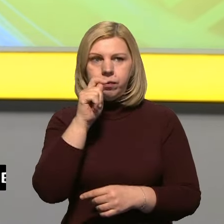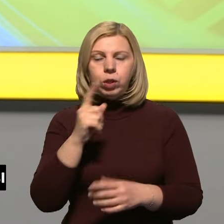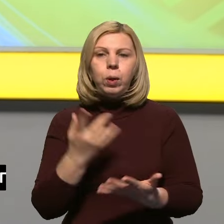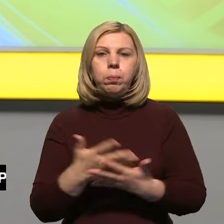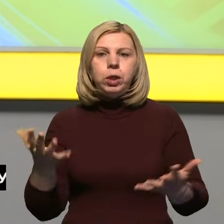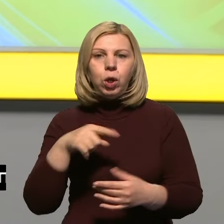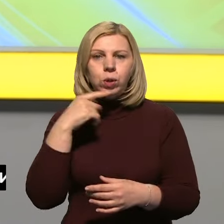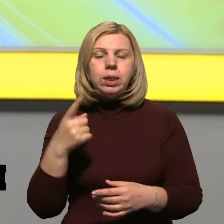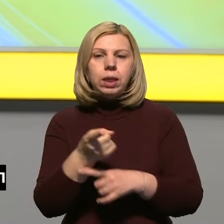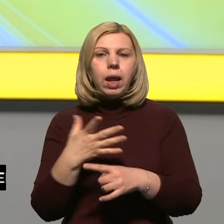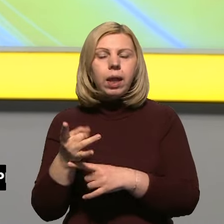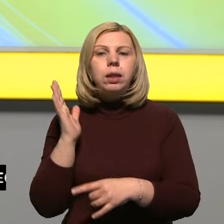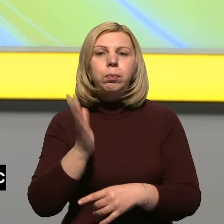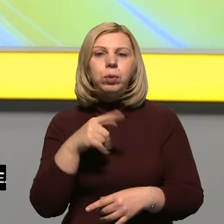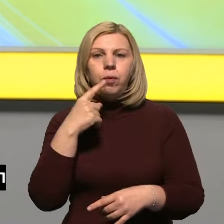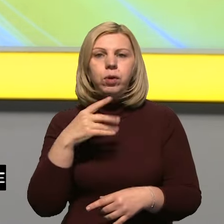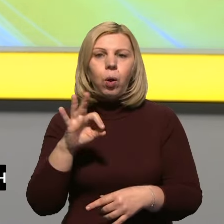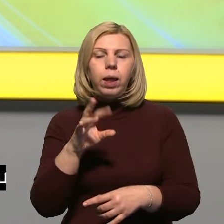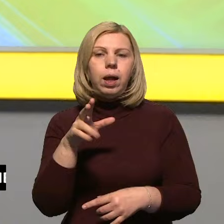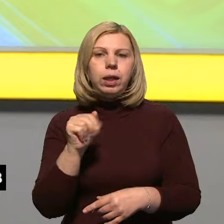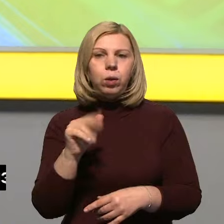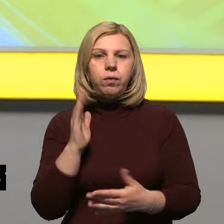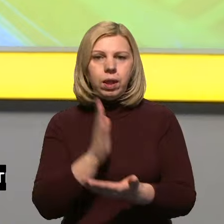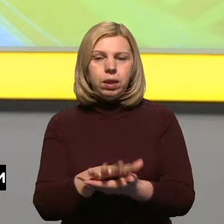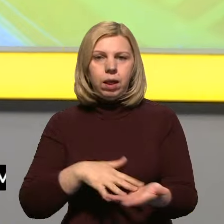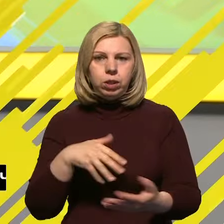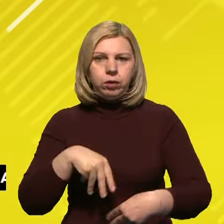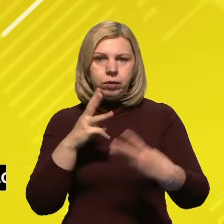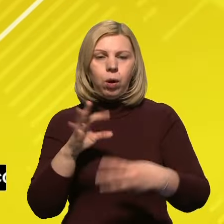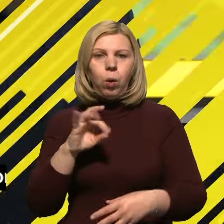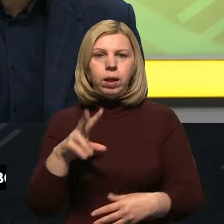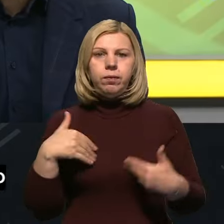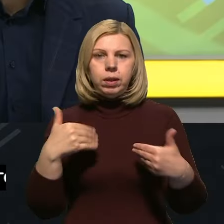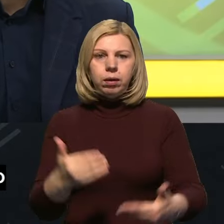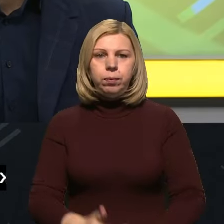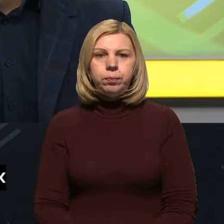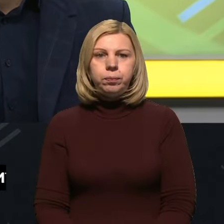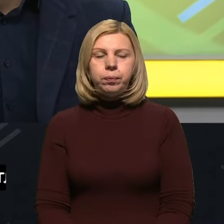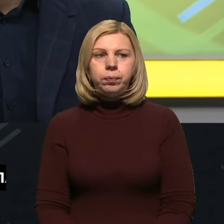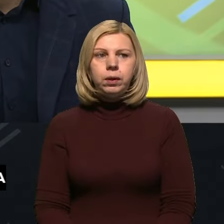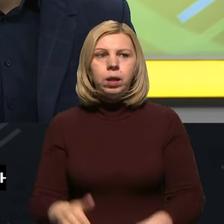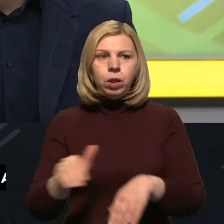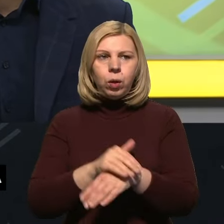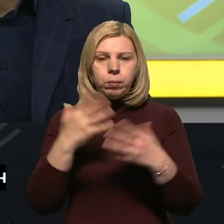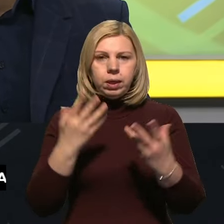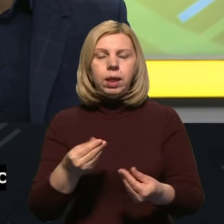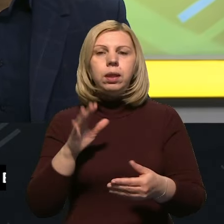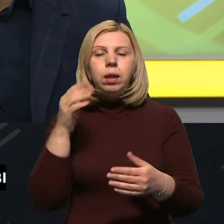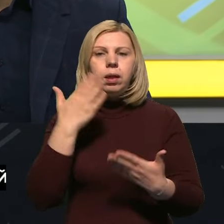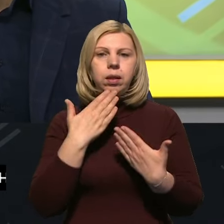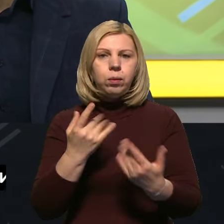більше про російські ракети будемо говорити з Олегом Катковим далі в нашому ефірі. Пане Олеже, вітаю вас. Доброго дня, дякую за запрошення.